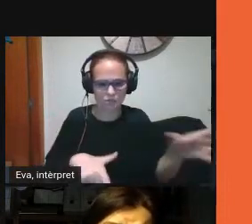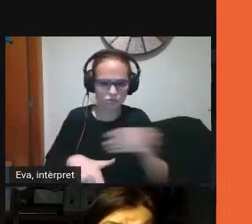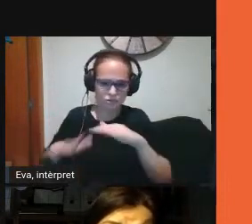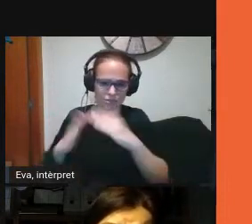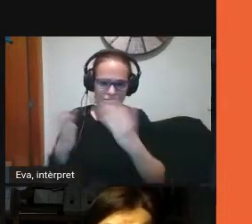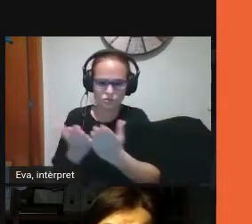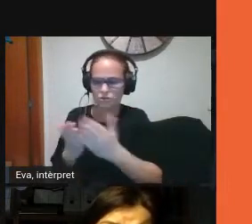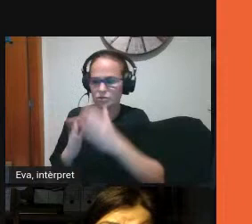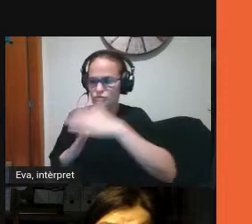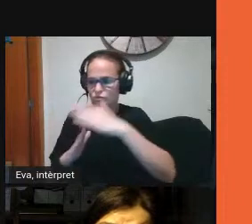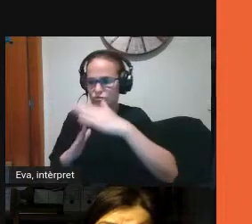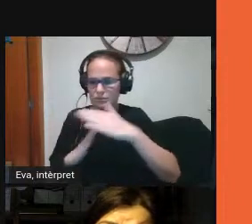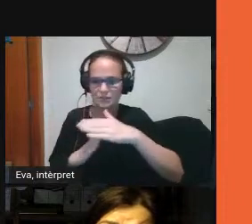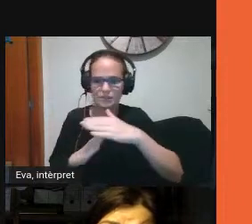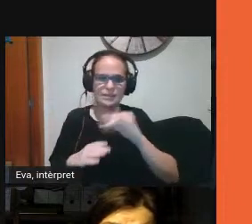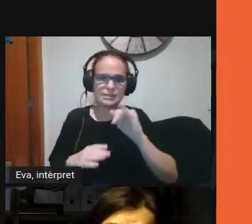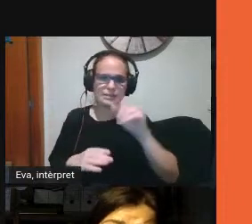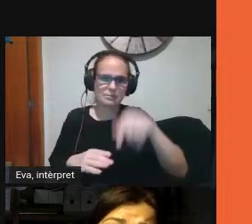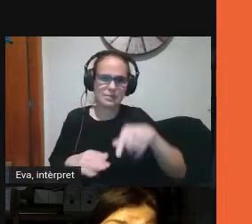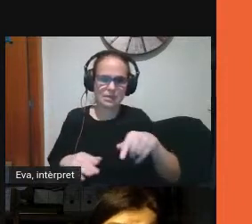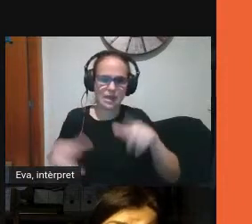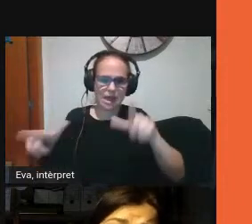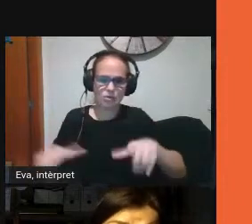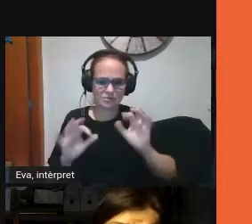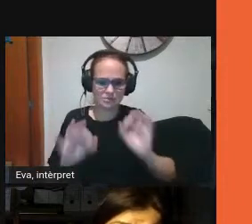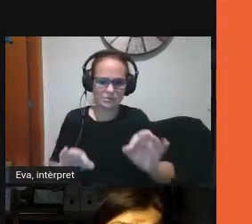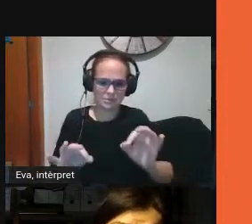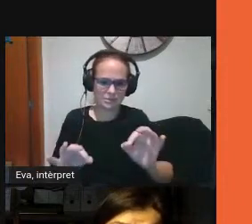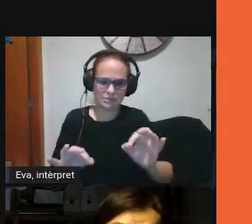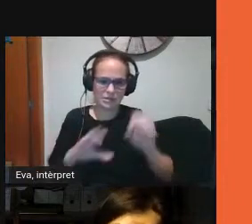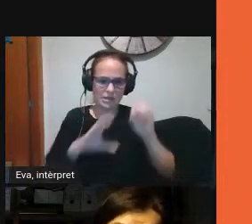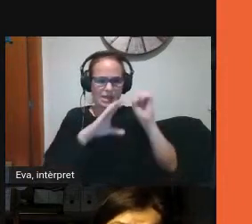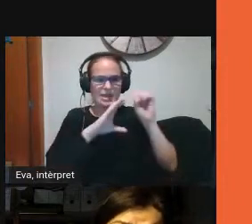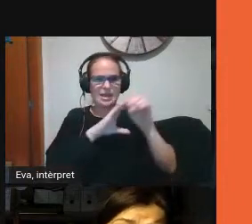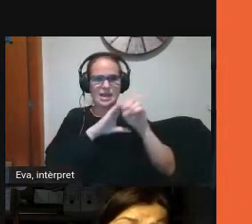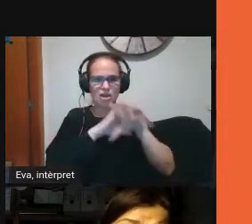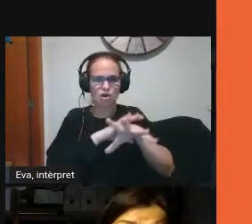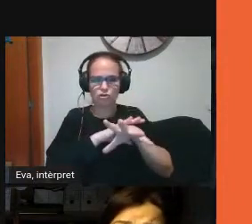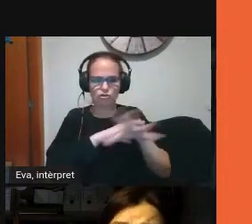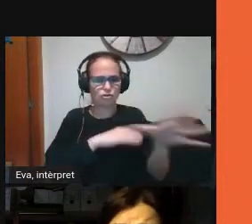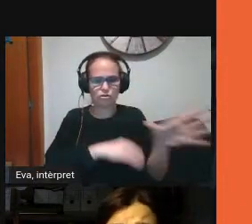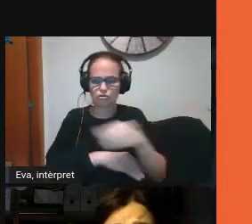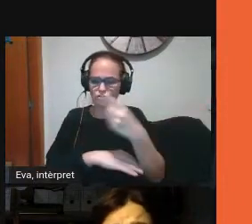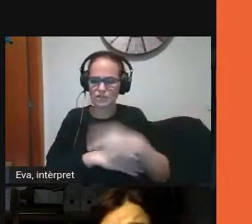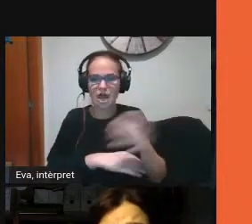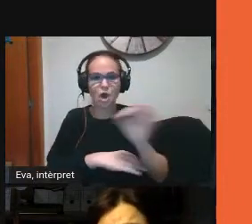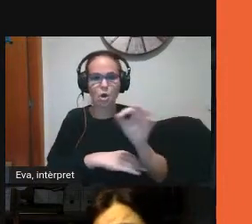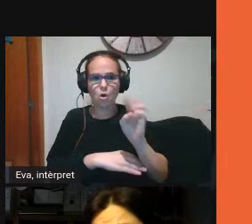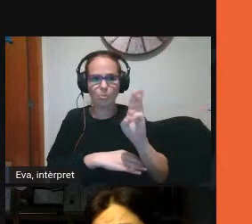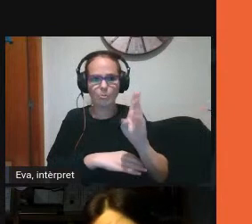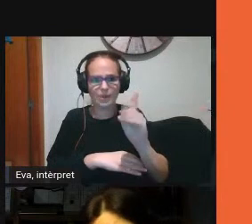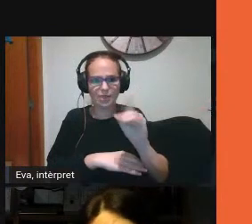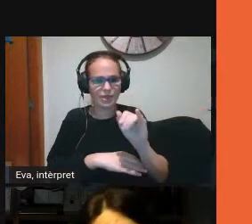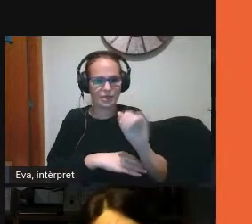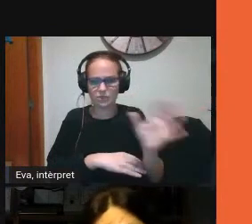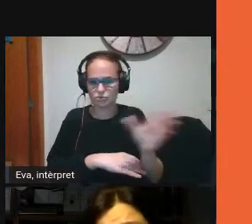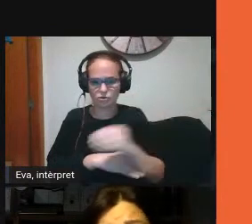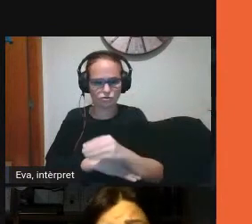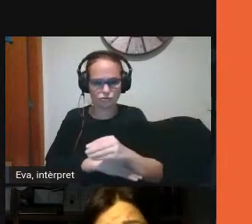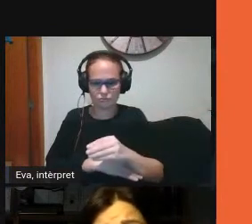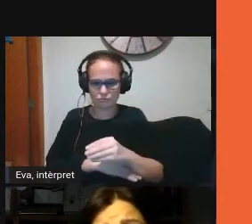tutories i especialitats amb canons de projectors de projecció o PDIs era